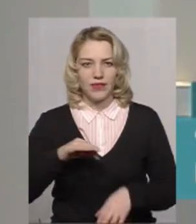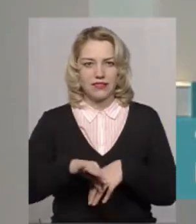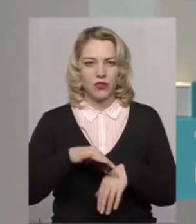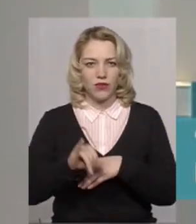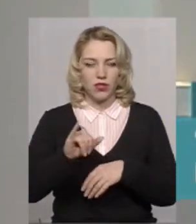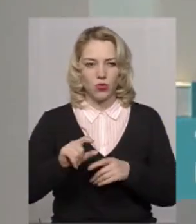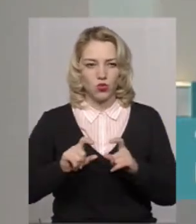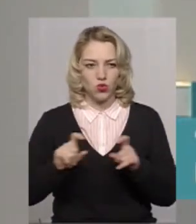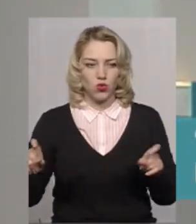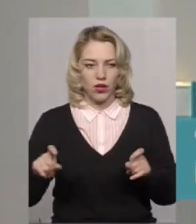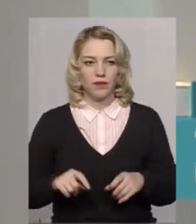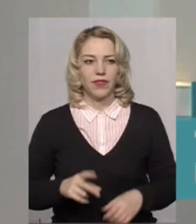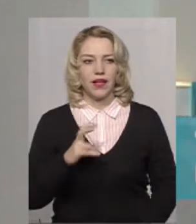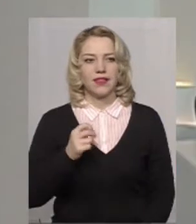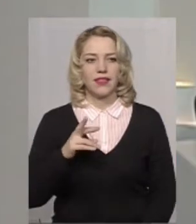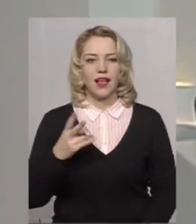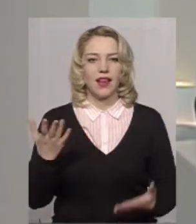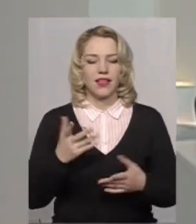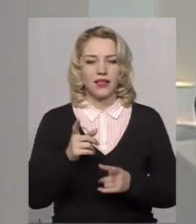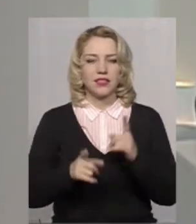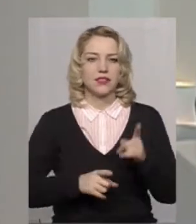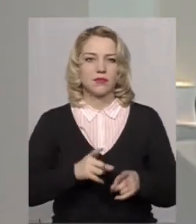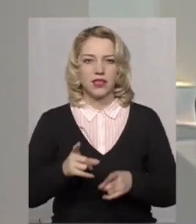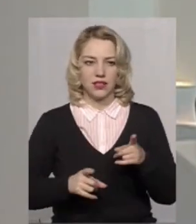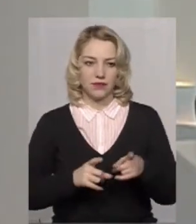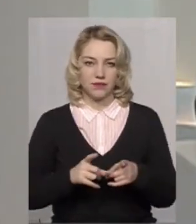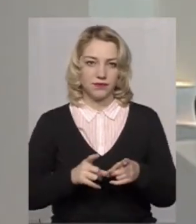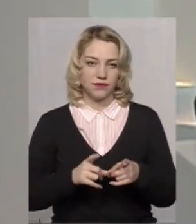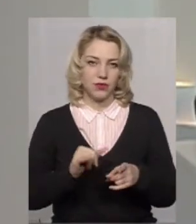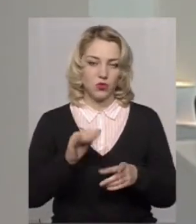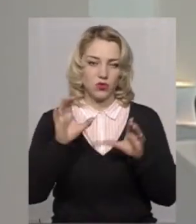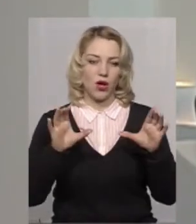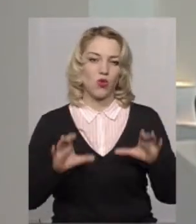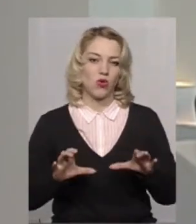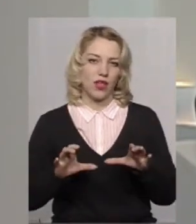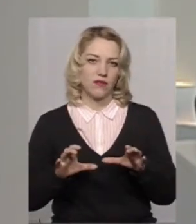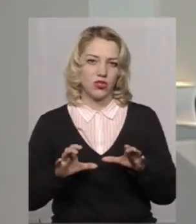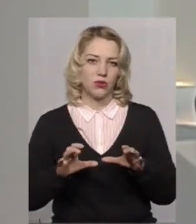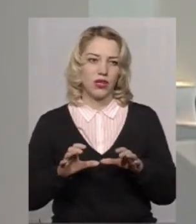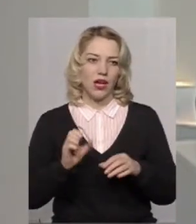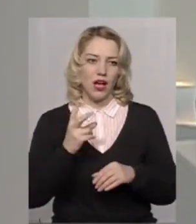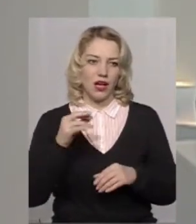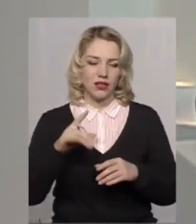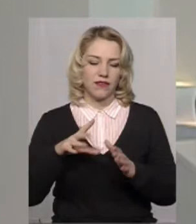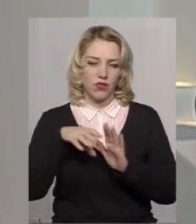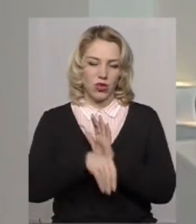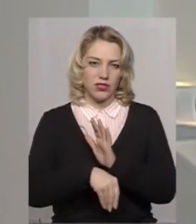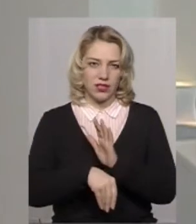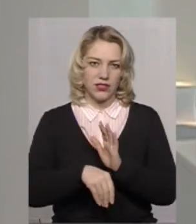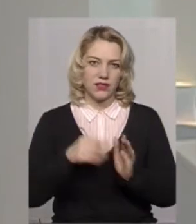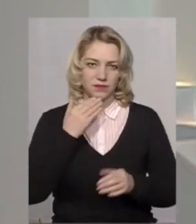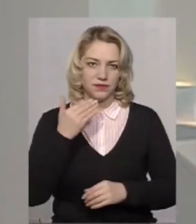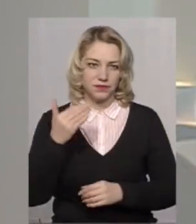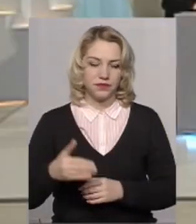у школі. Пані Наталю, які саме зміни у законодавчі акти вносяться, внеслися?